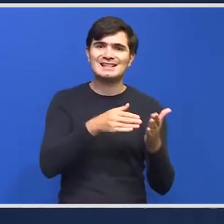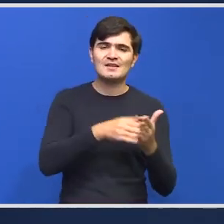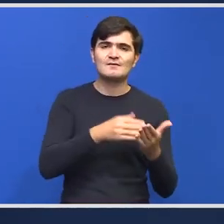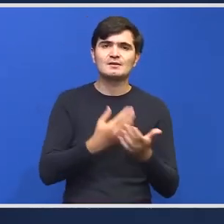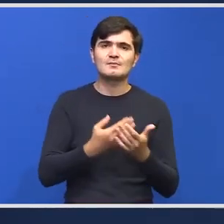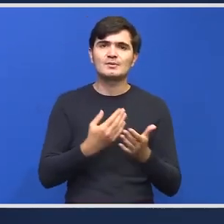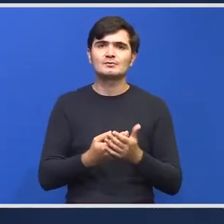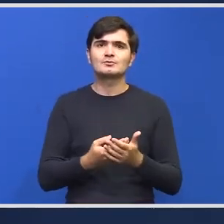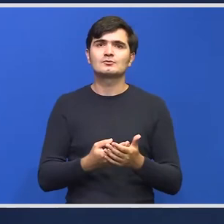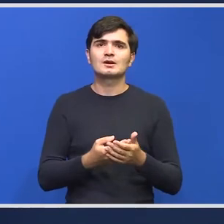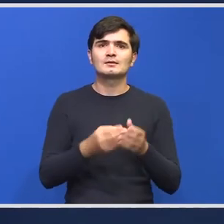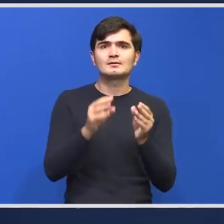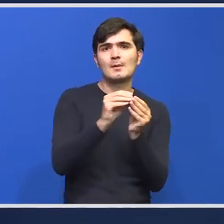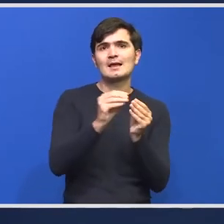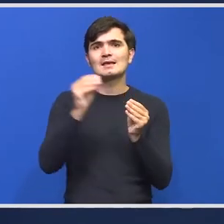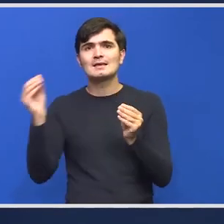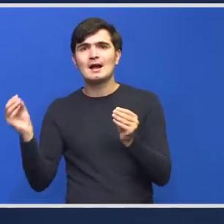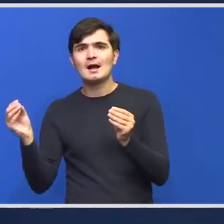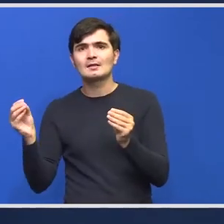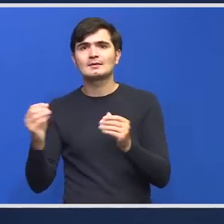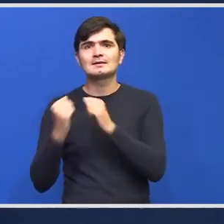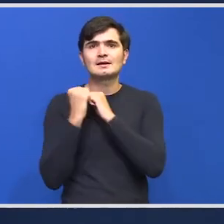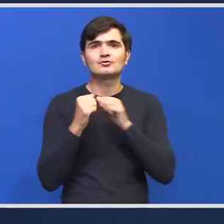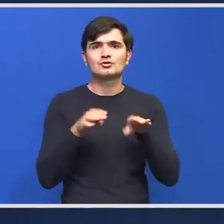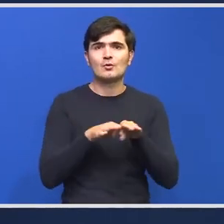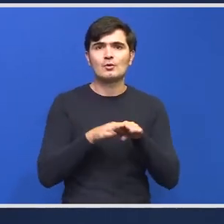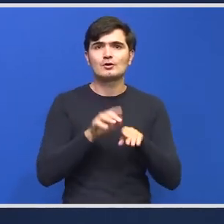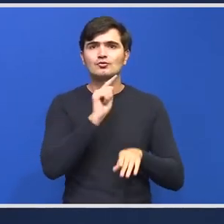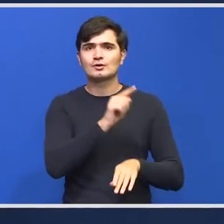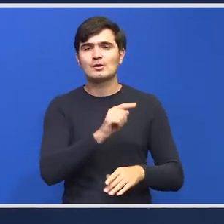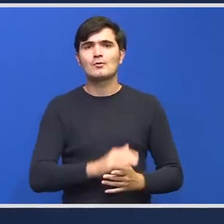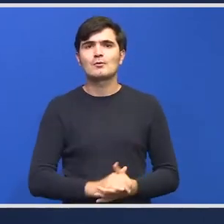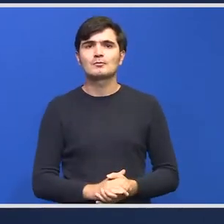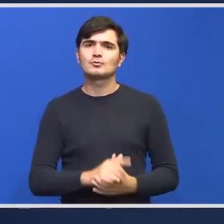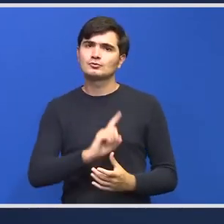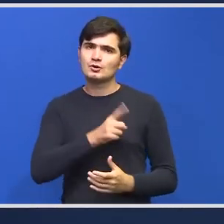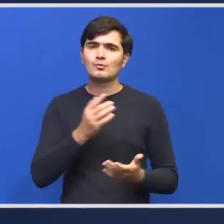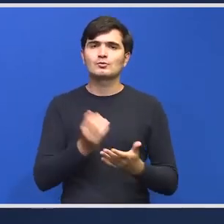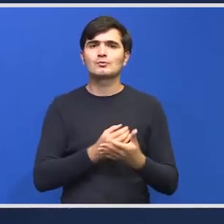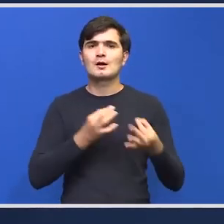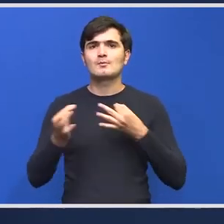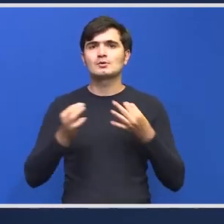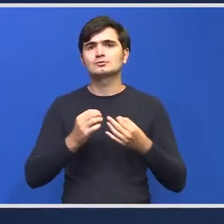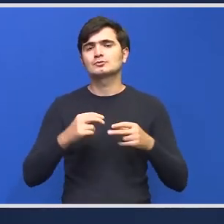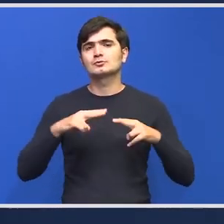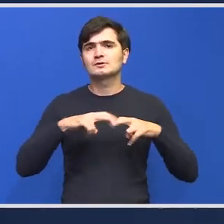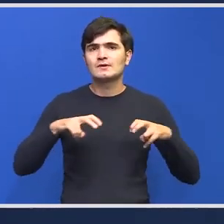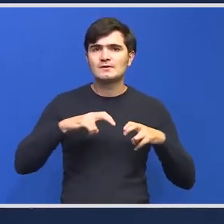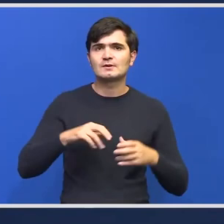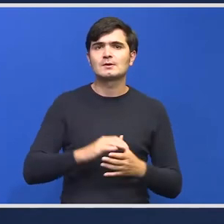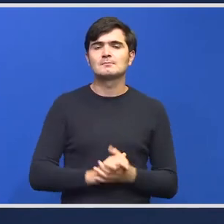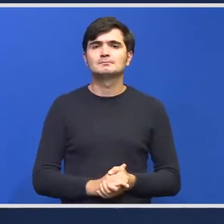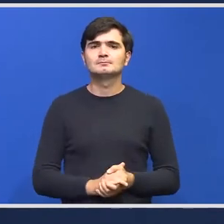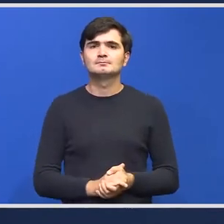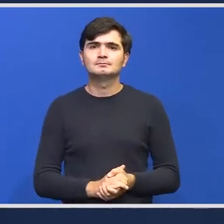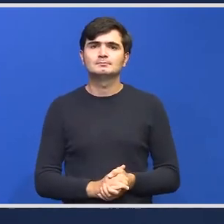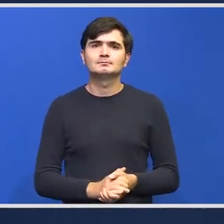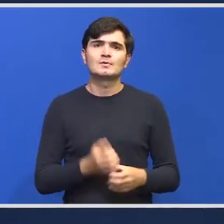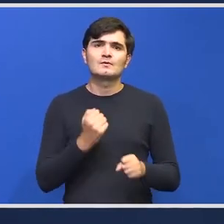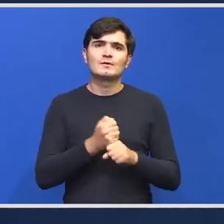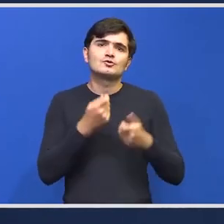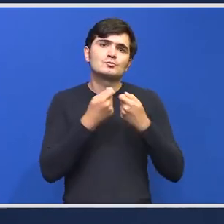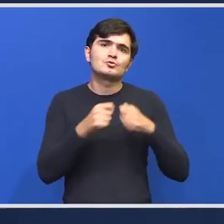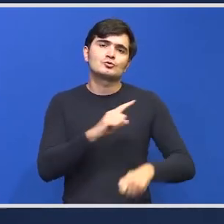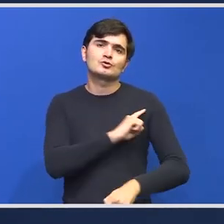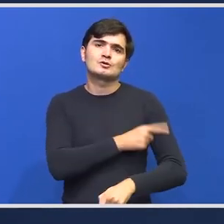încât să degreveze colegii de acolo cu siguranță se pot lua măsuri vom verifica și facem tot ce-i